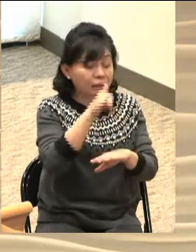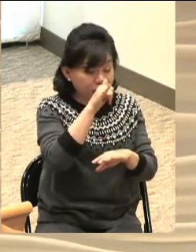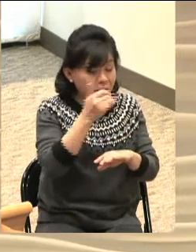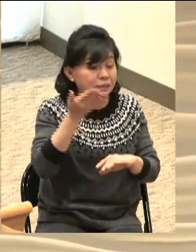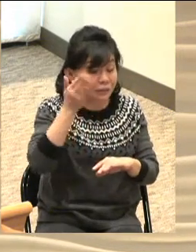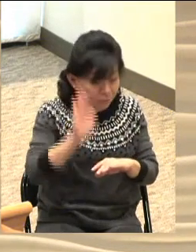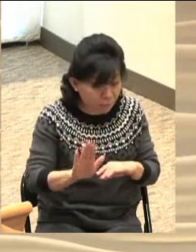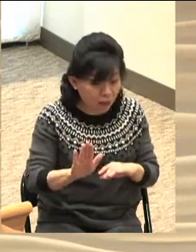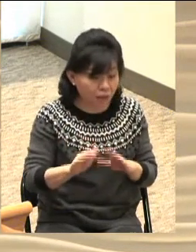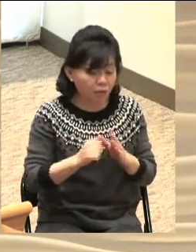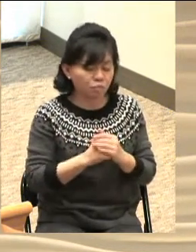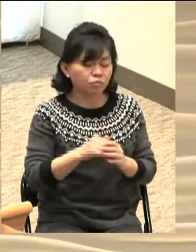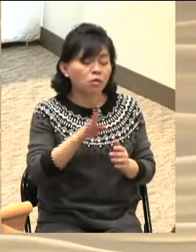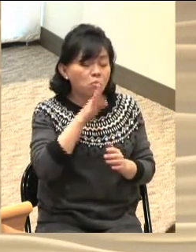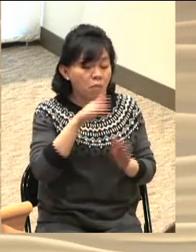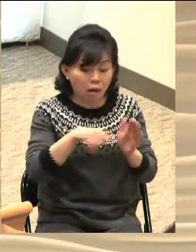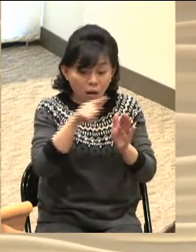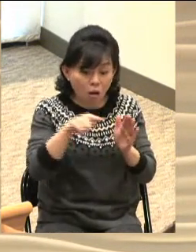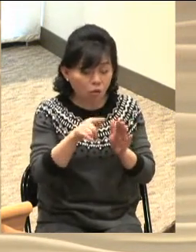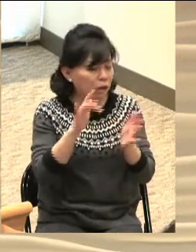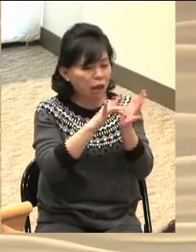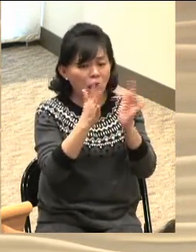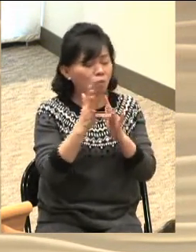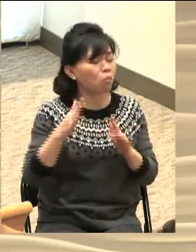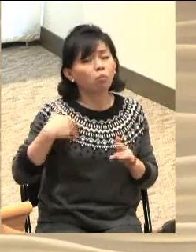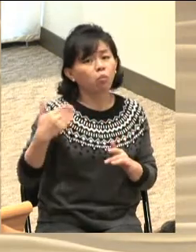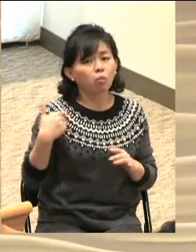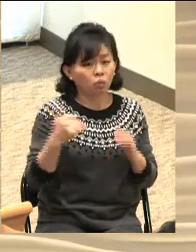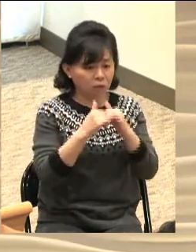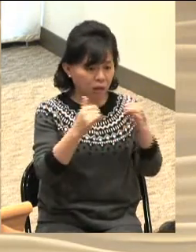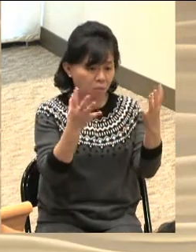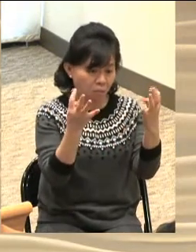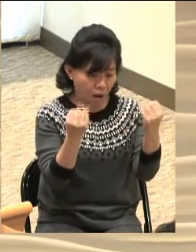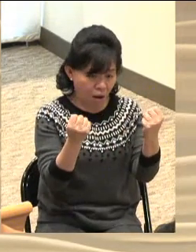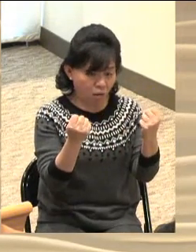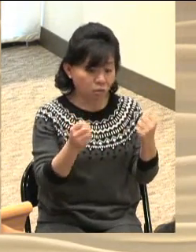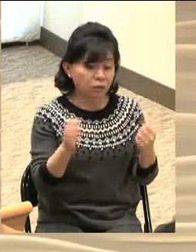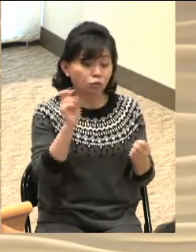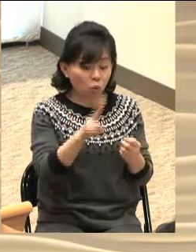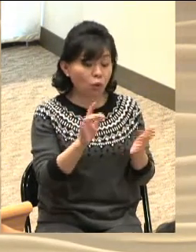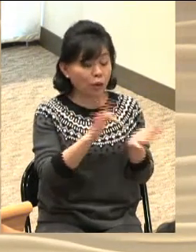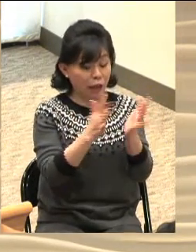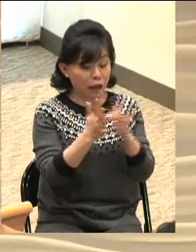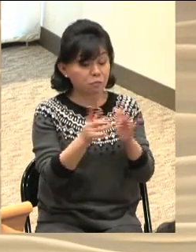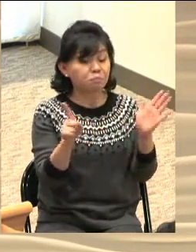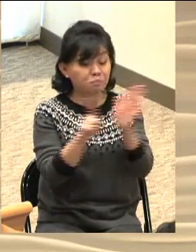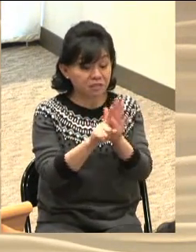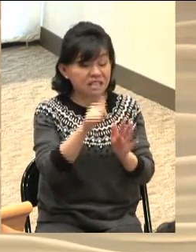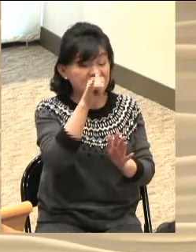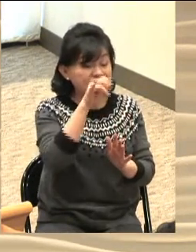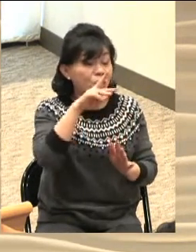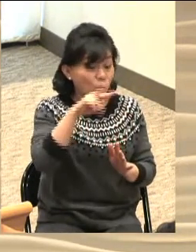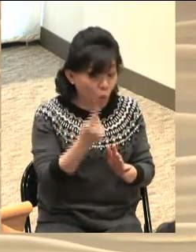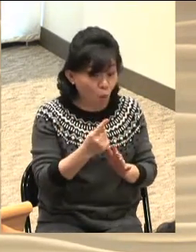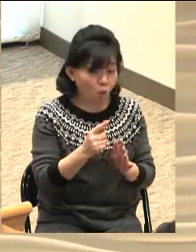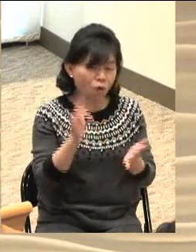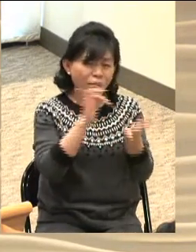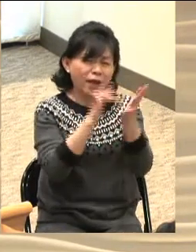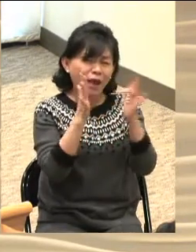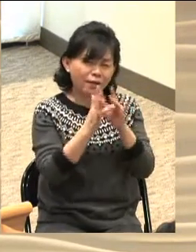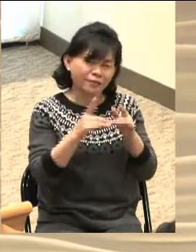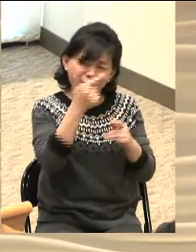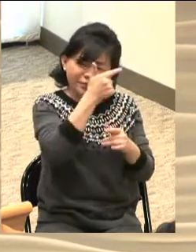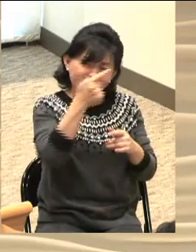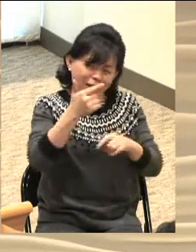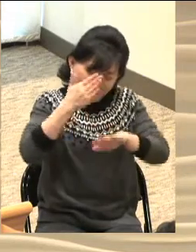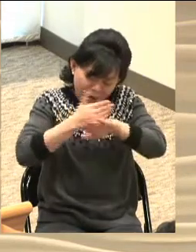주님을 모르는 친구들도 있고 또 주님을 안다 할지라도 그렇게 가슴 복차게 예수 믿는다는 게